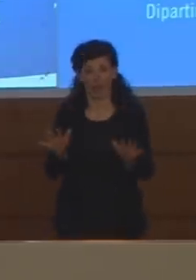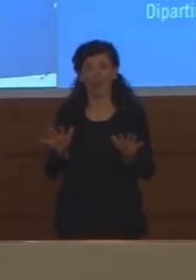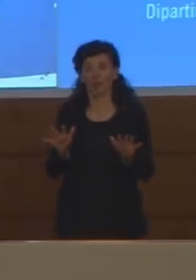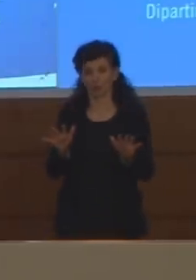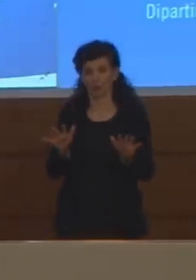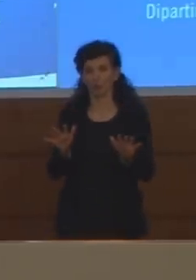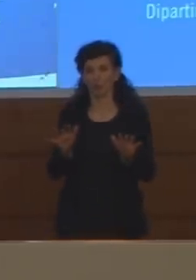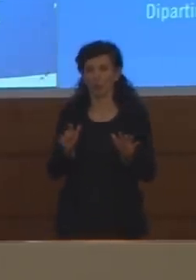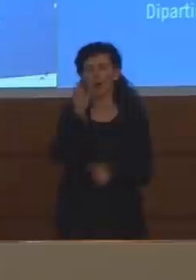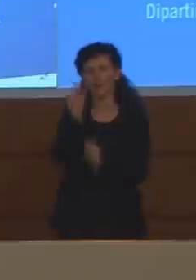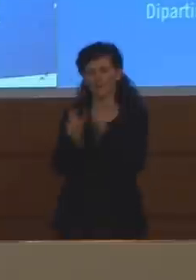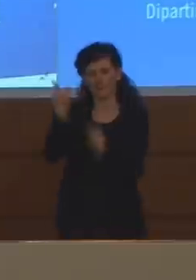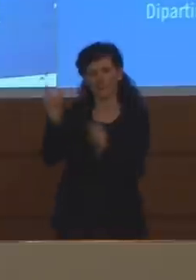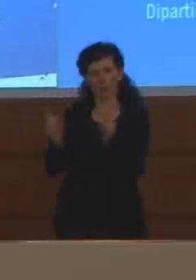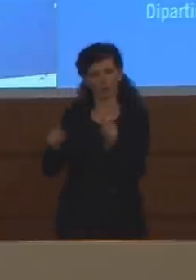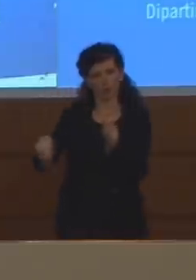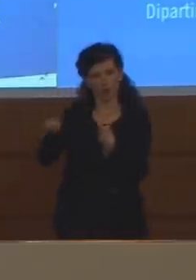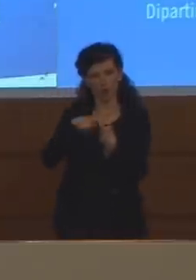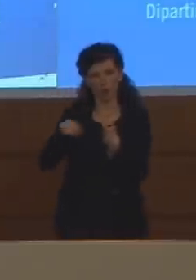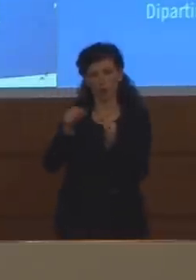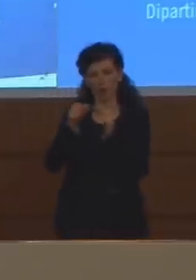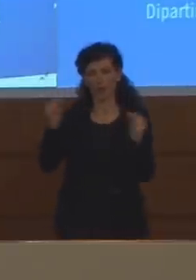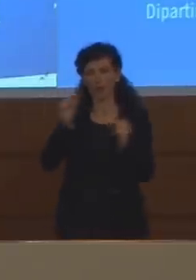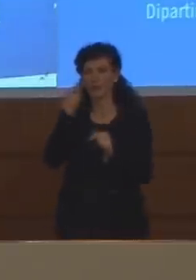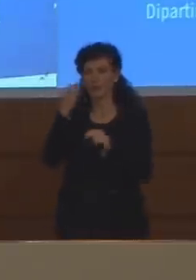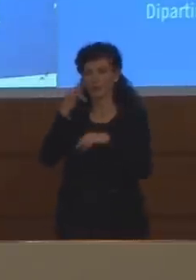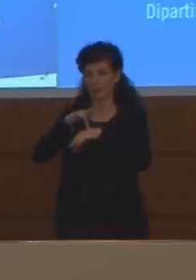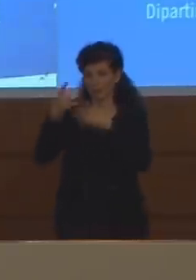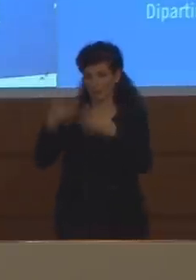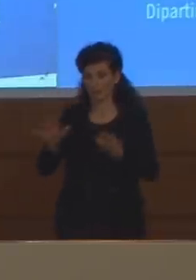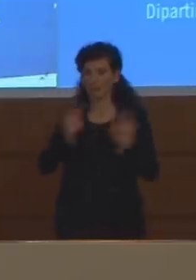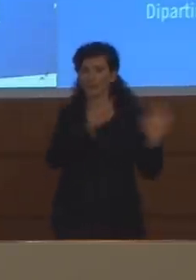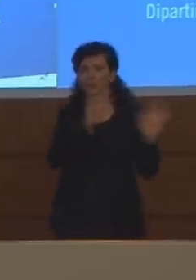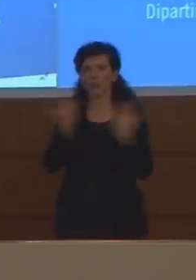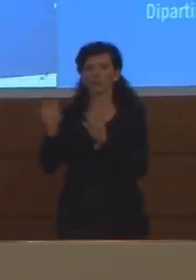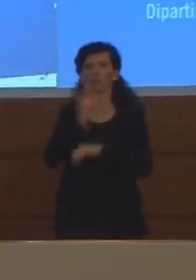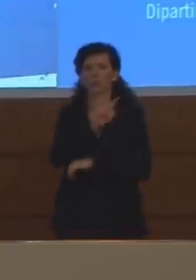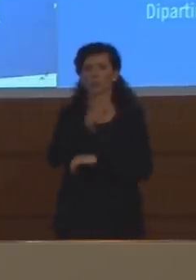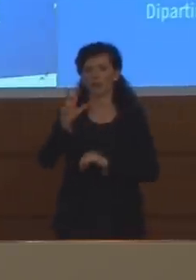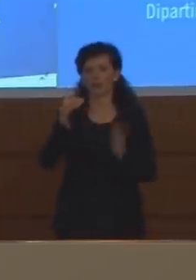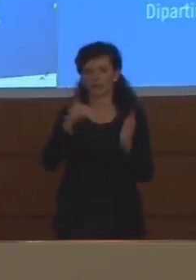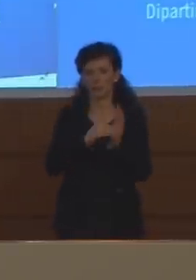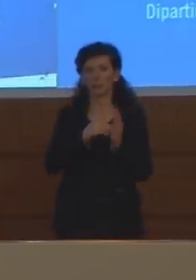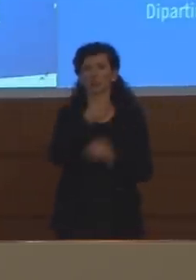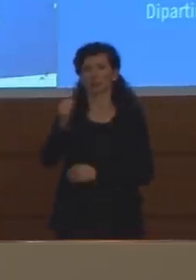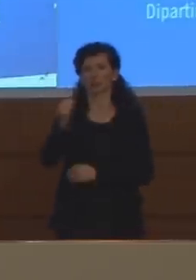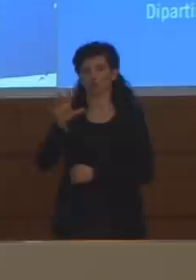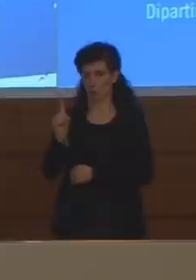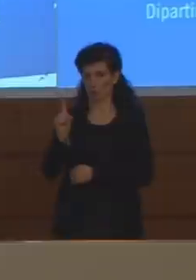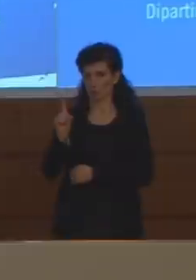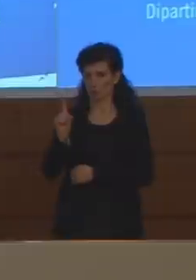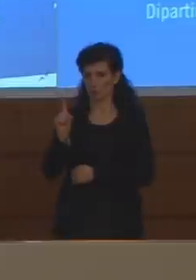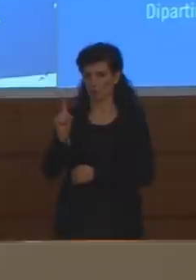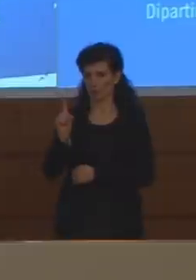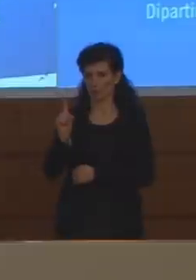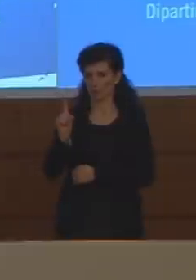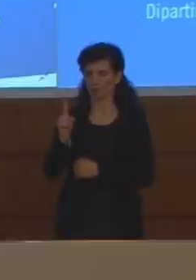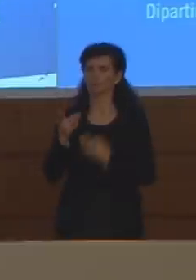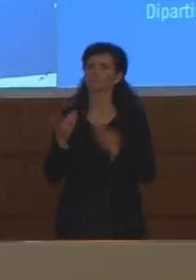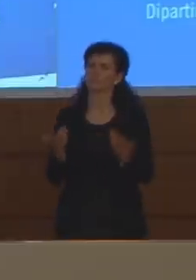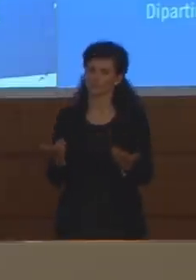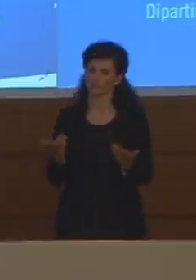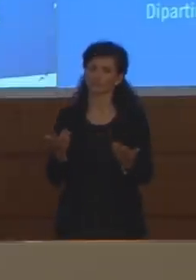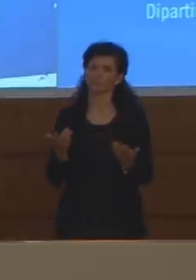e le persone che hanno eseguito il tampone sono 943.151. Quindi ci stiamo